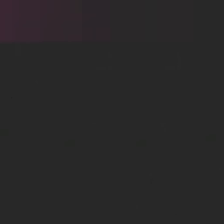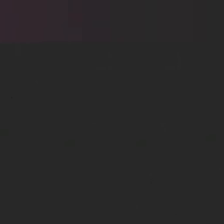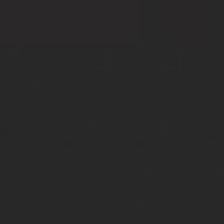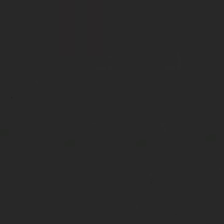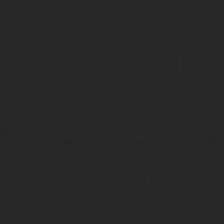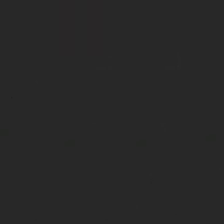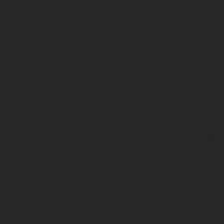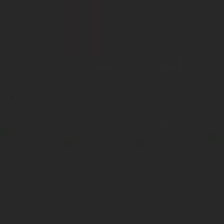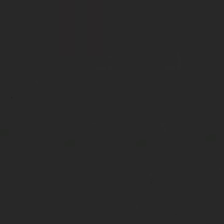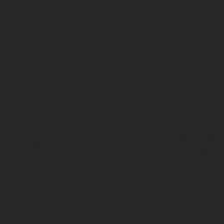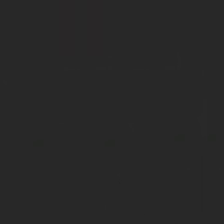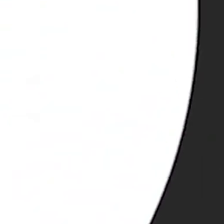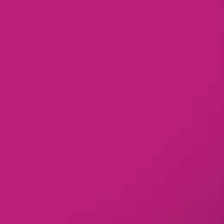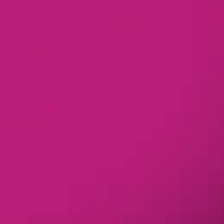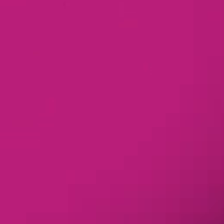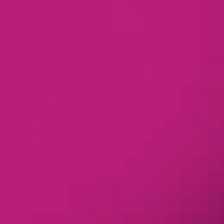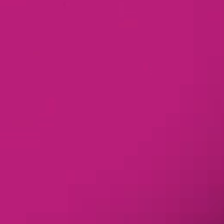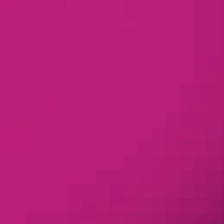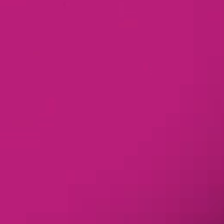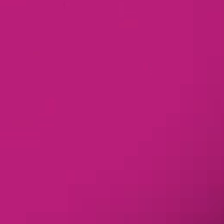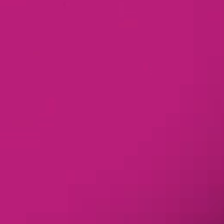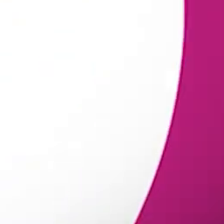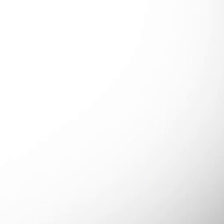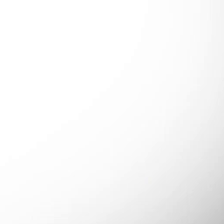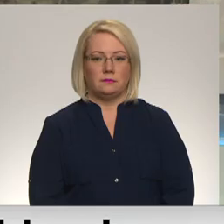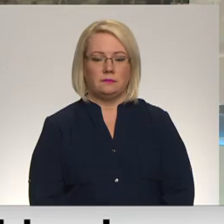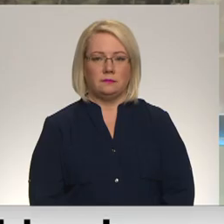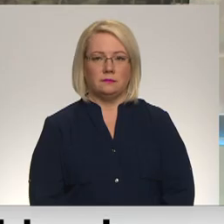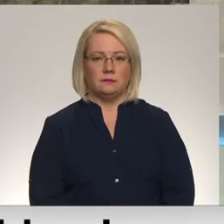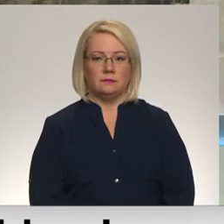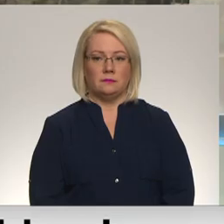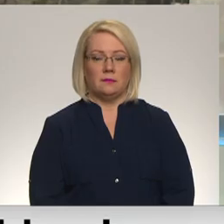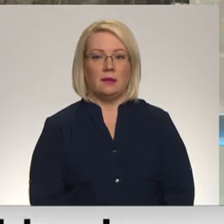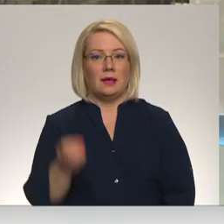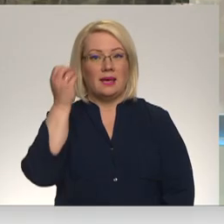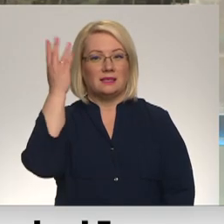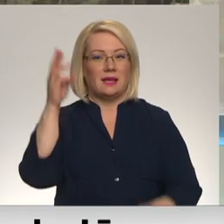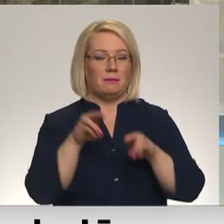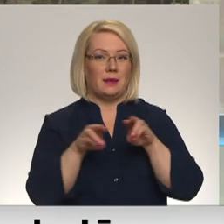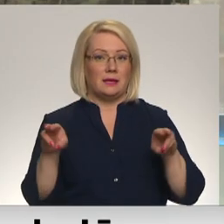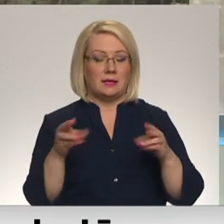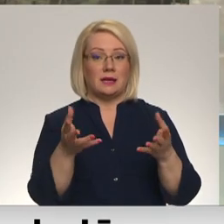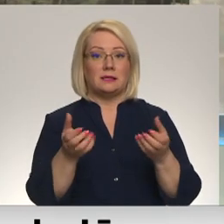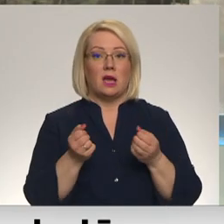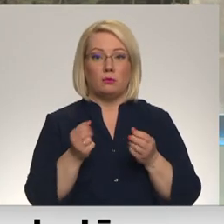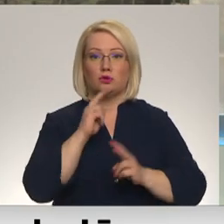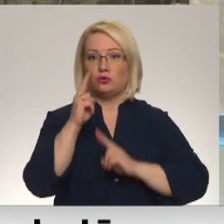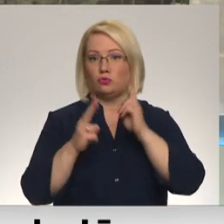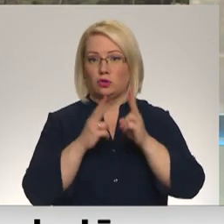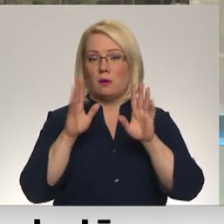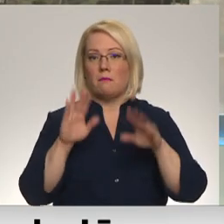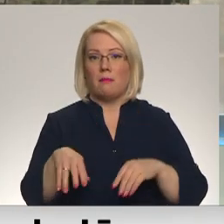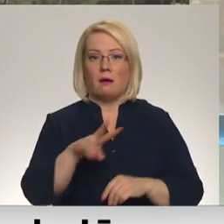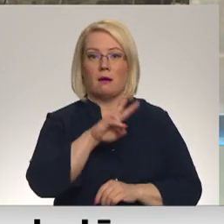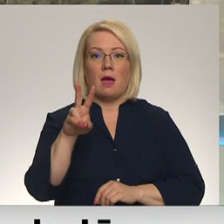Re! Viss ēters ir te! Izklītības ministrija saņēmosi sūdzību par